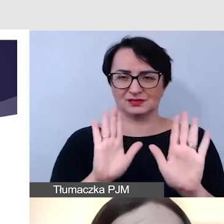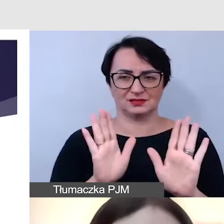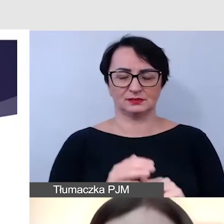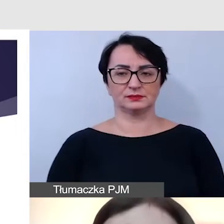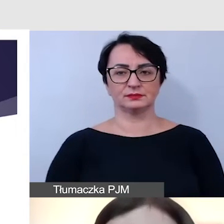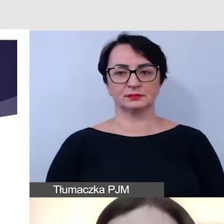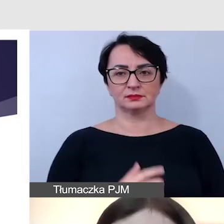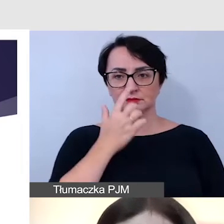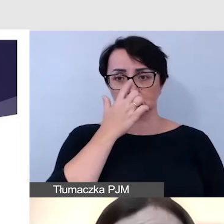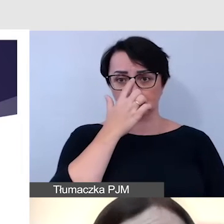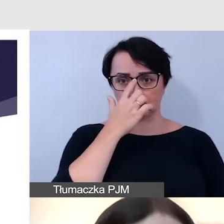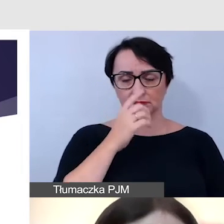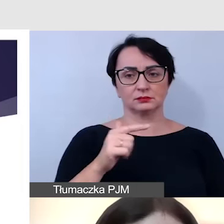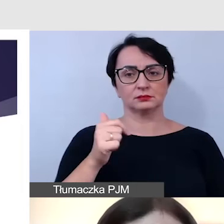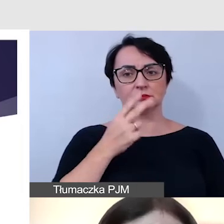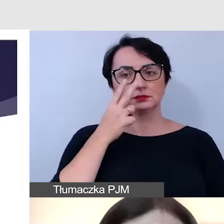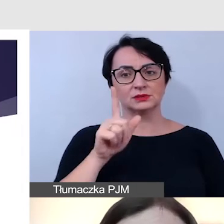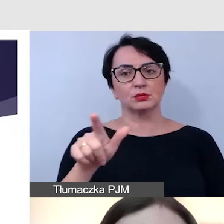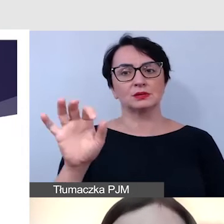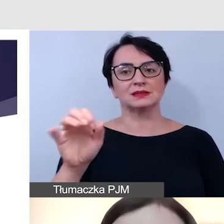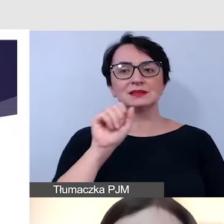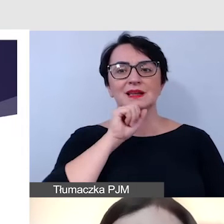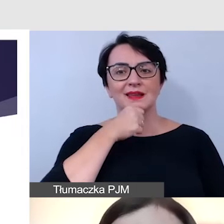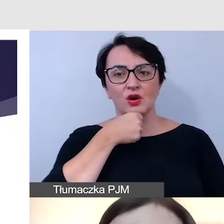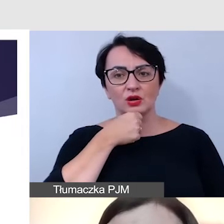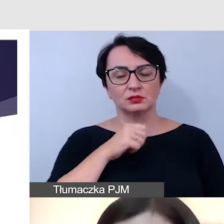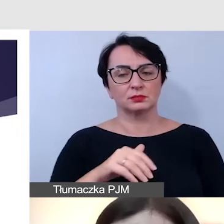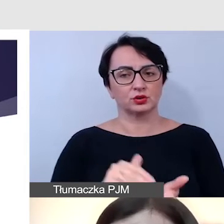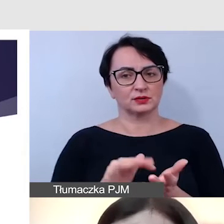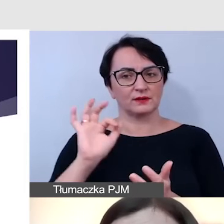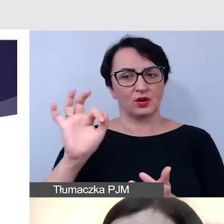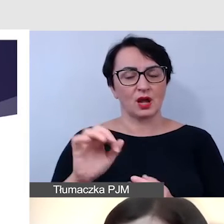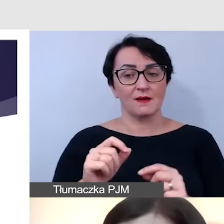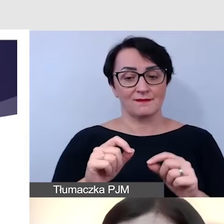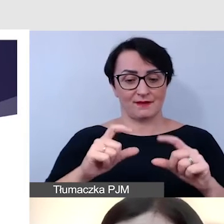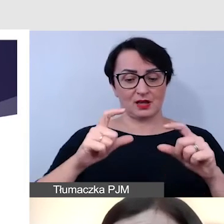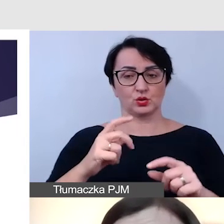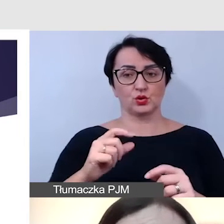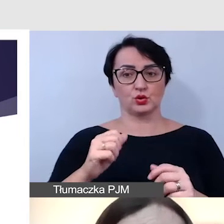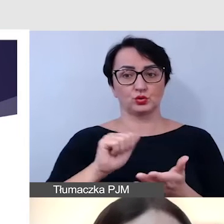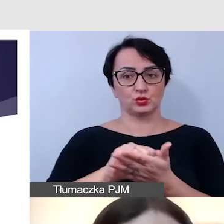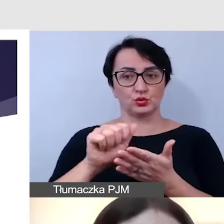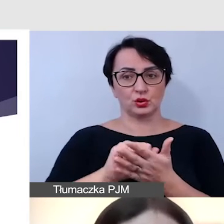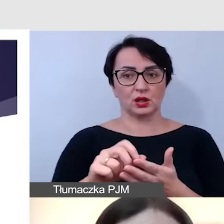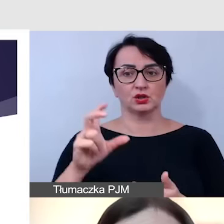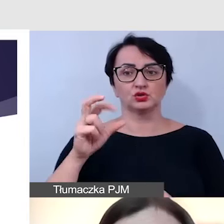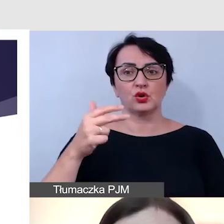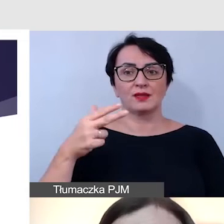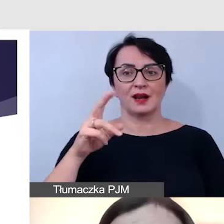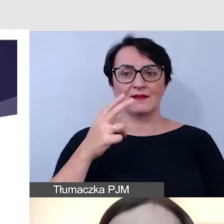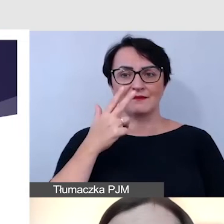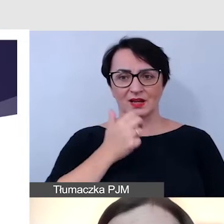Zwróćmy uwagę na potrzeby seniorów na przykład, dla których większy druk, czytelna czcionka mają ogromne